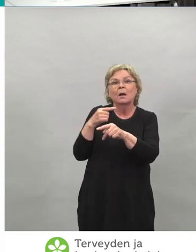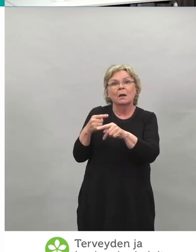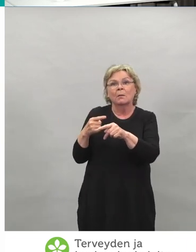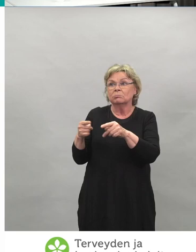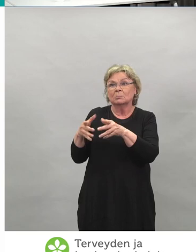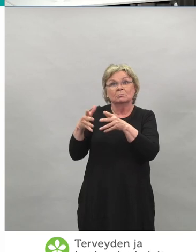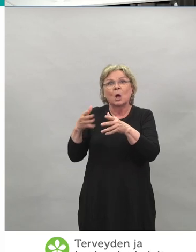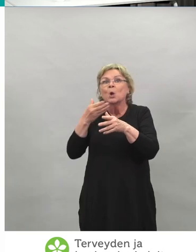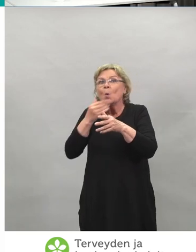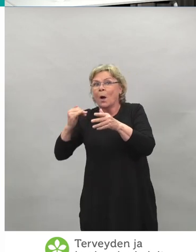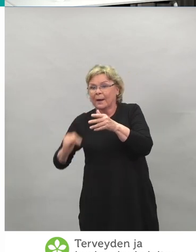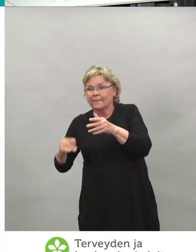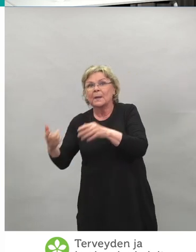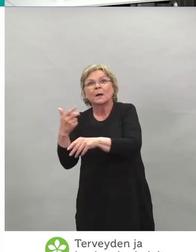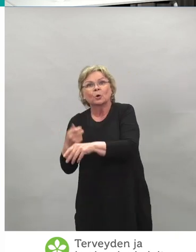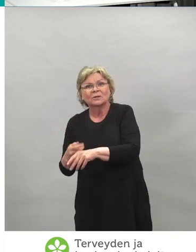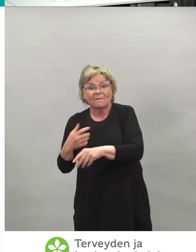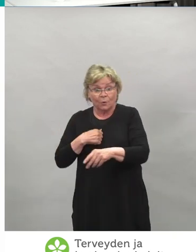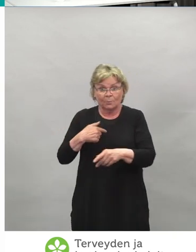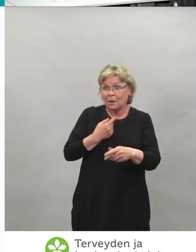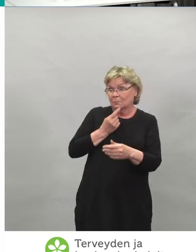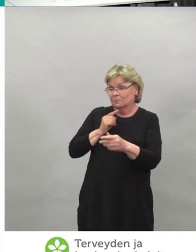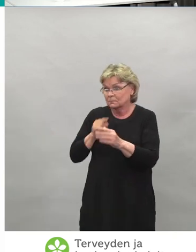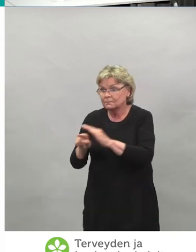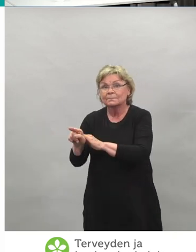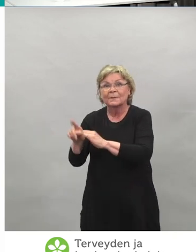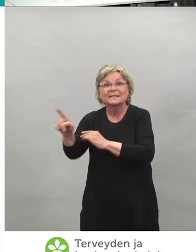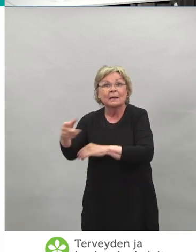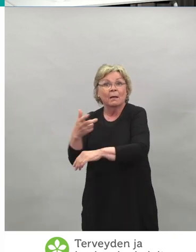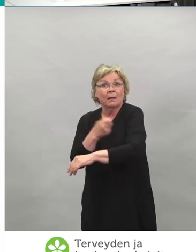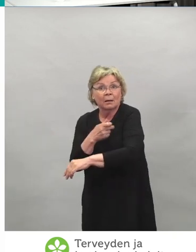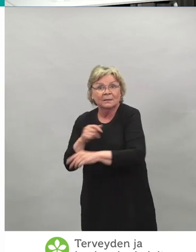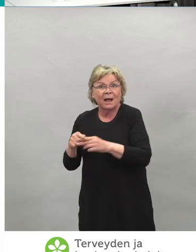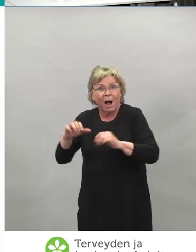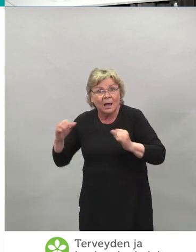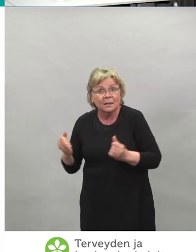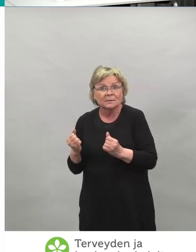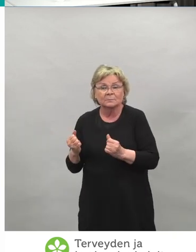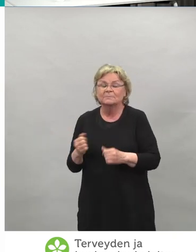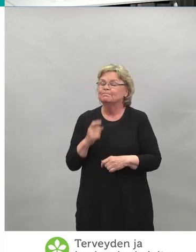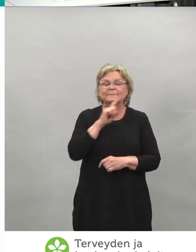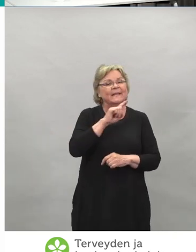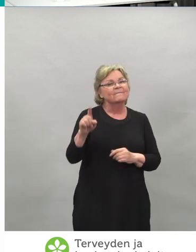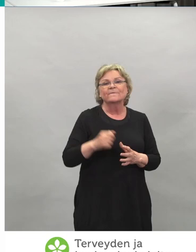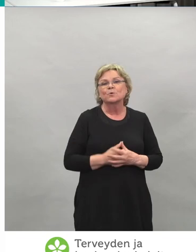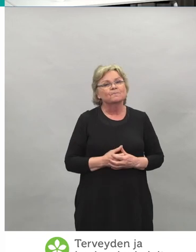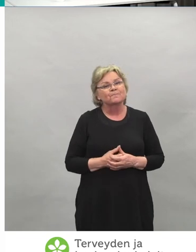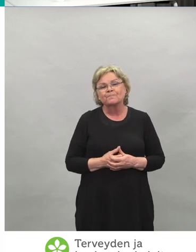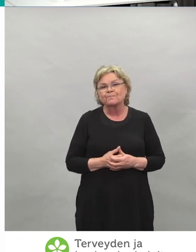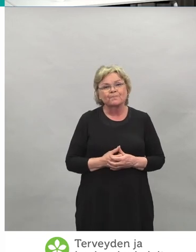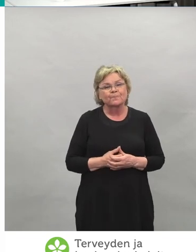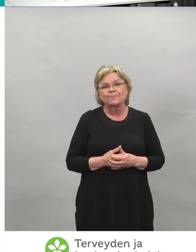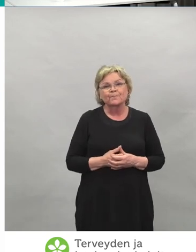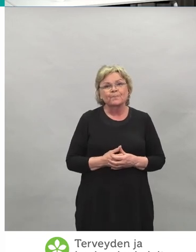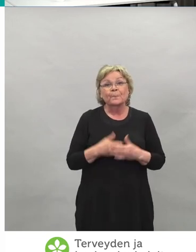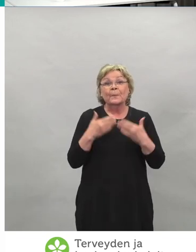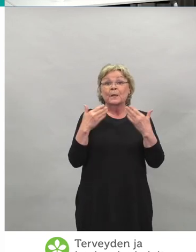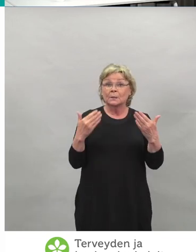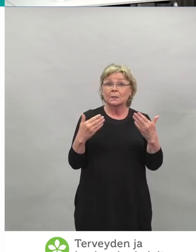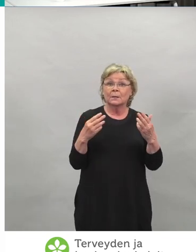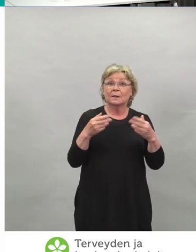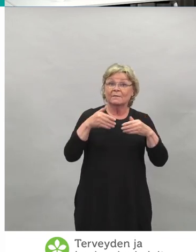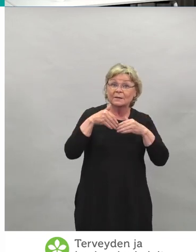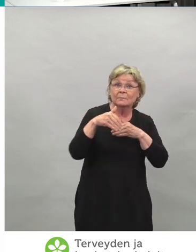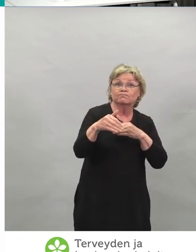omassa kunnassa, niin voinko hakea viereisestä kunnasta, niin saan rokotteen aikaisemmin. Niin ei voi. Rokotteita edelleen jaellaan